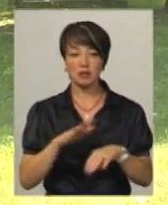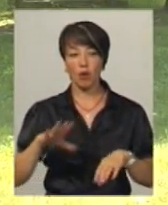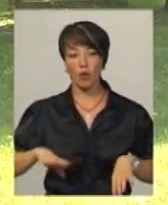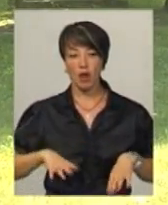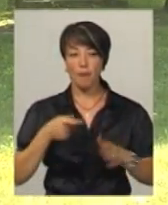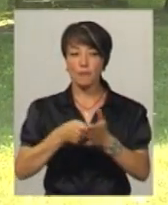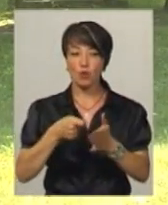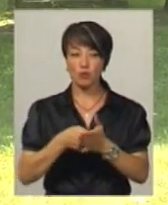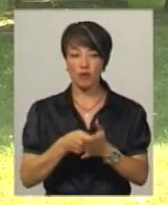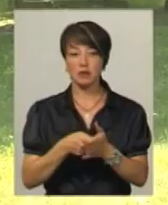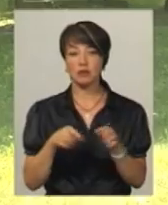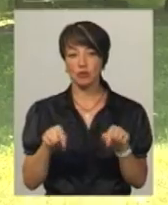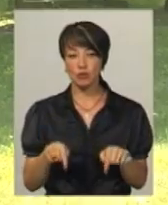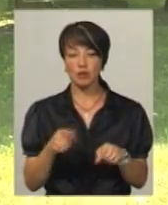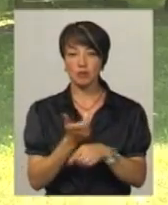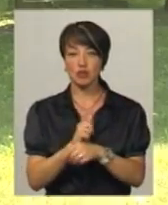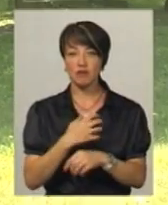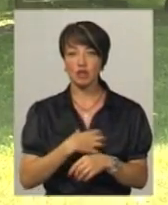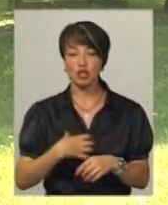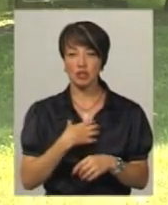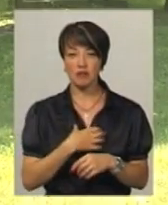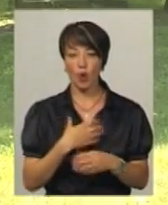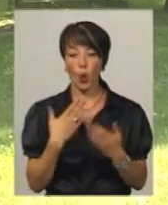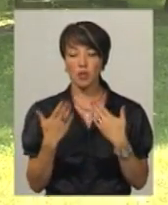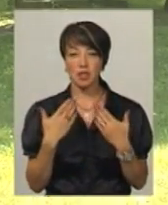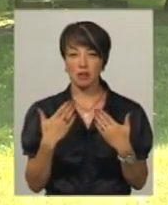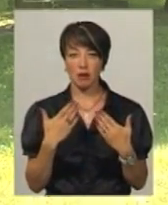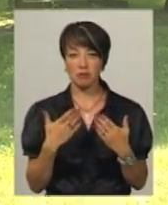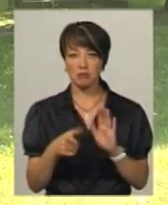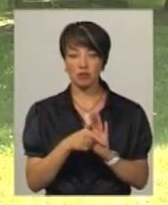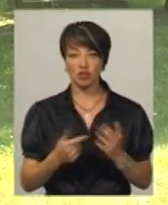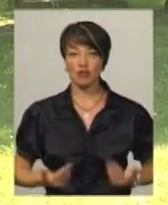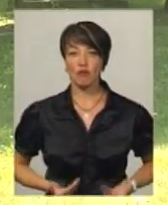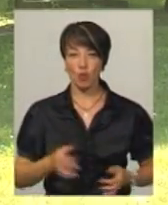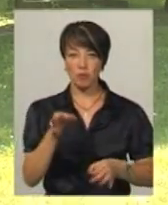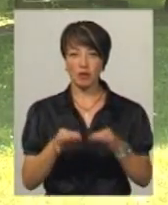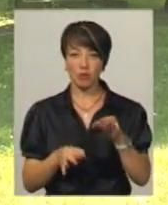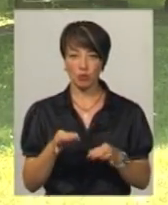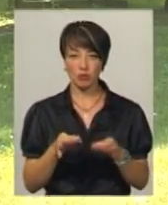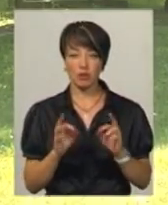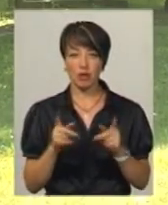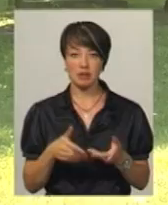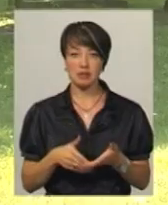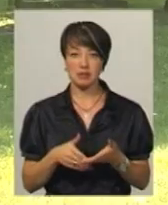покормити його. Тут більш важливий сам контакт з живою природою, а